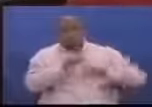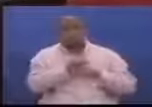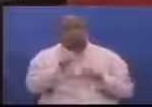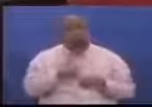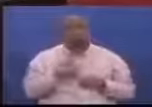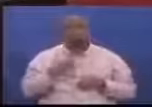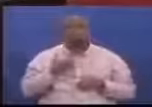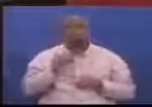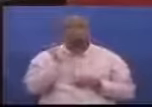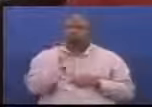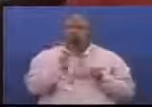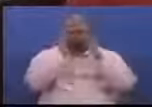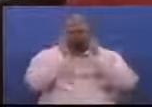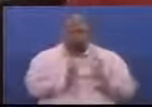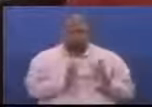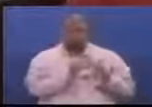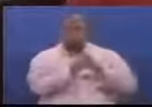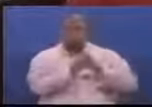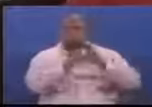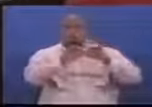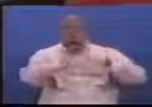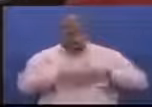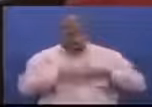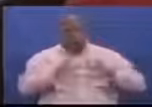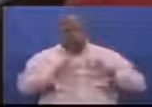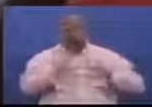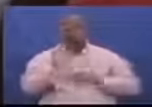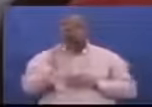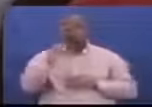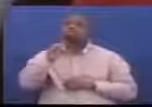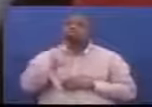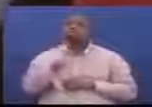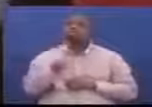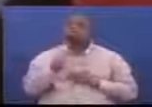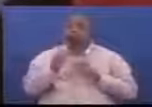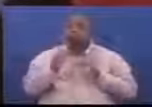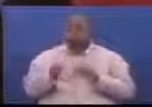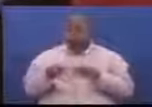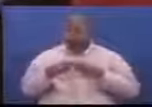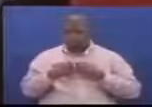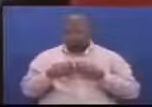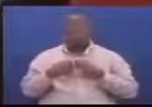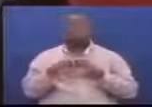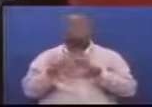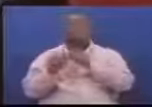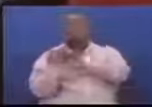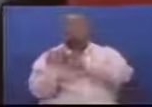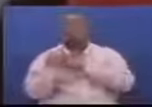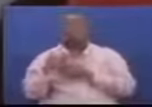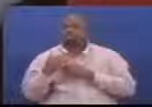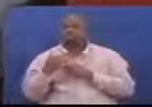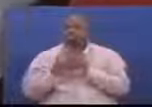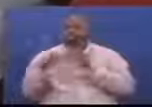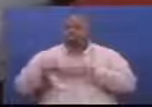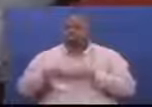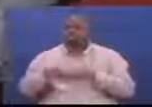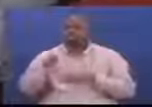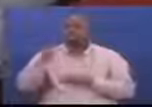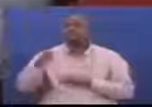niwambia weshmi wa wabunge Hasa wacha machangu Tumepewa dhamana ya nchi hii Na wa Tanzania